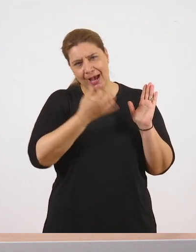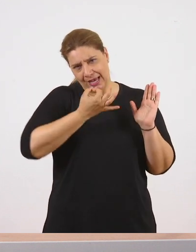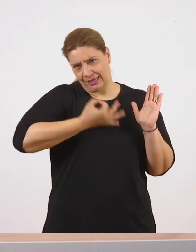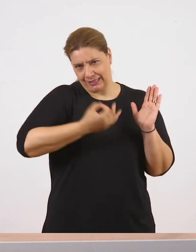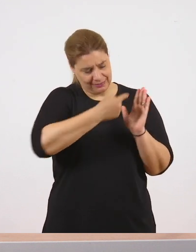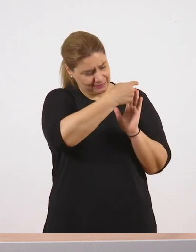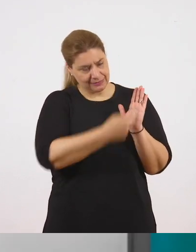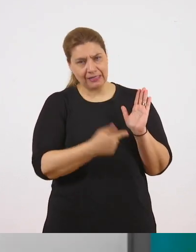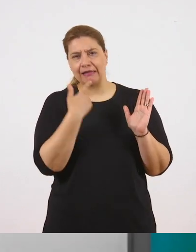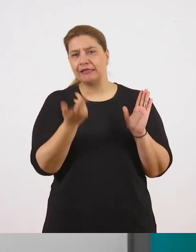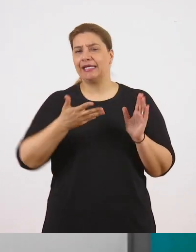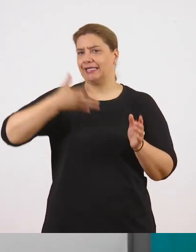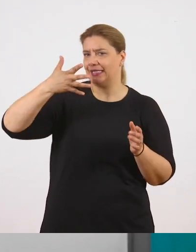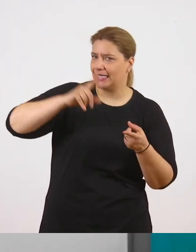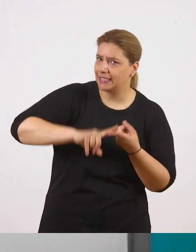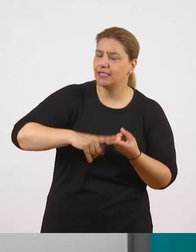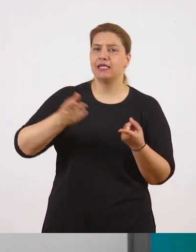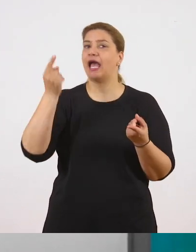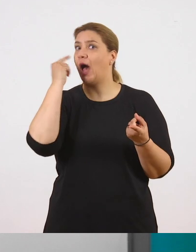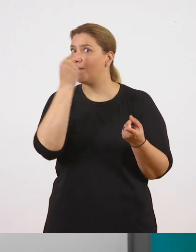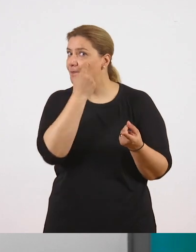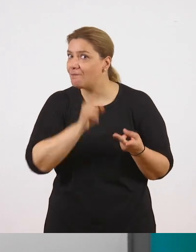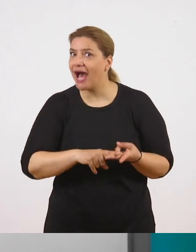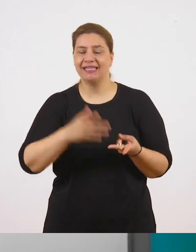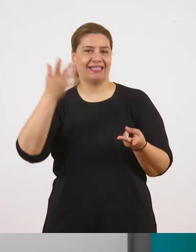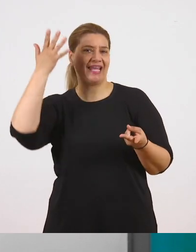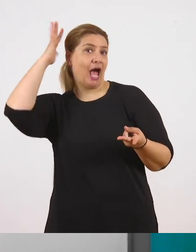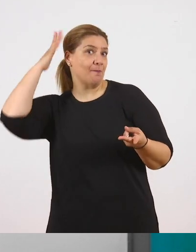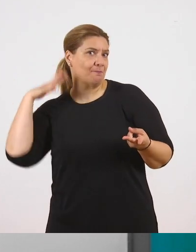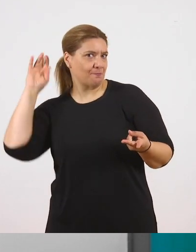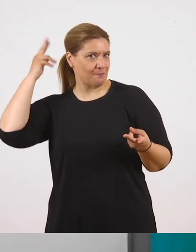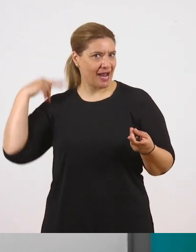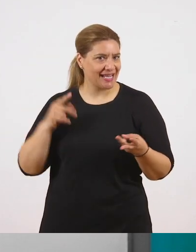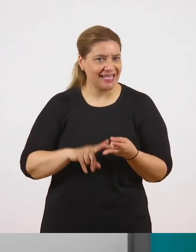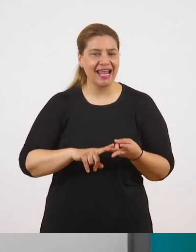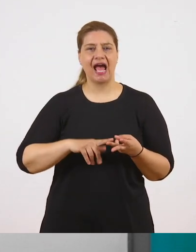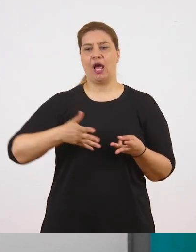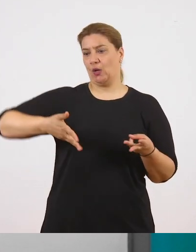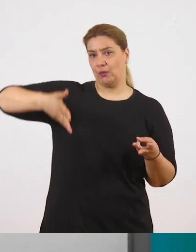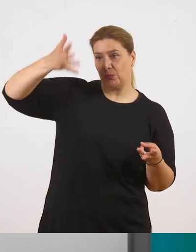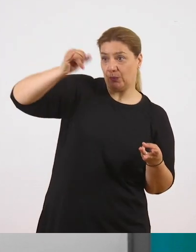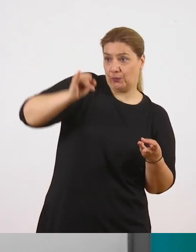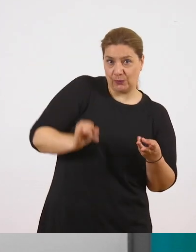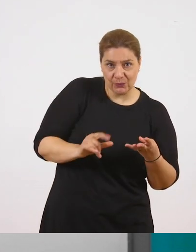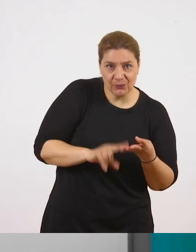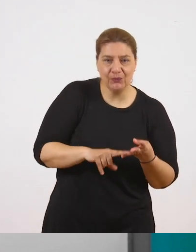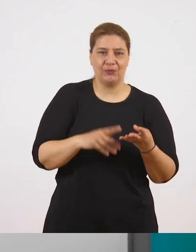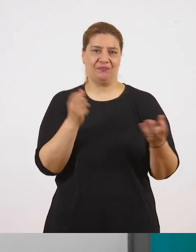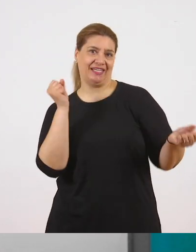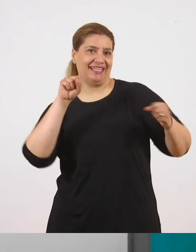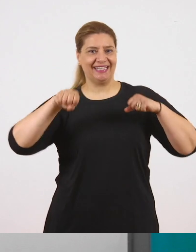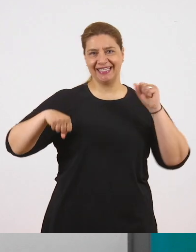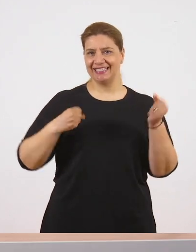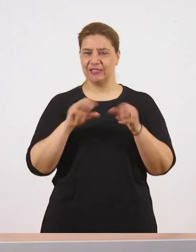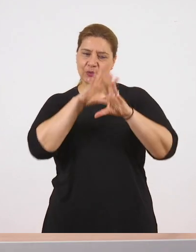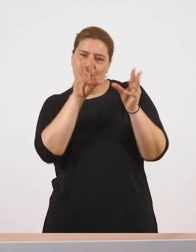μιλά για την ηλικία, τα μάτια, τα μαλλιά, την κορμοστασιά της, τις κινήσεις της